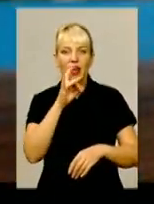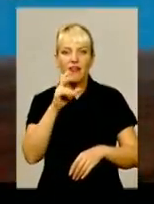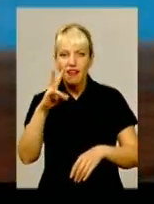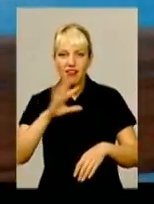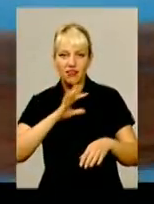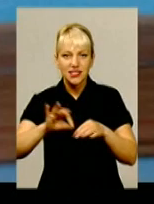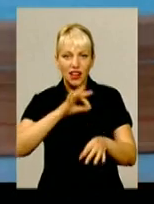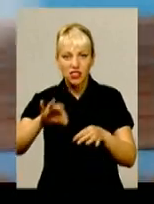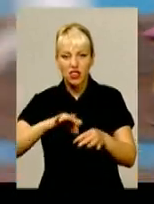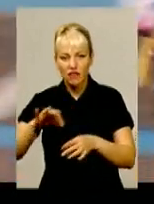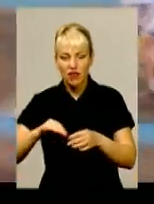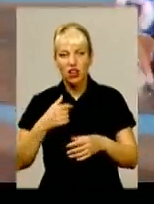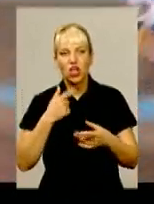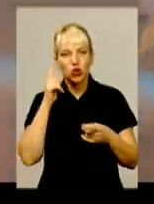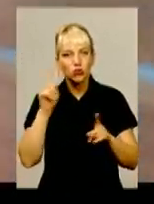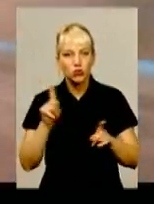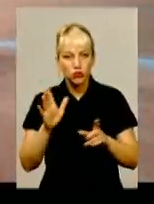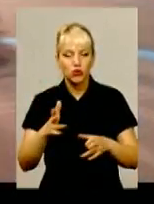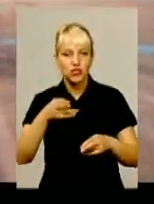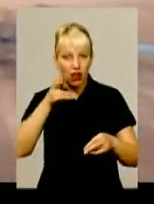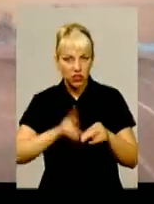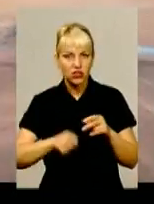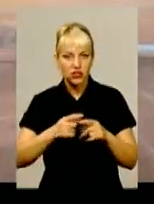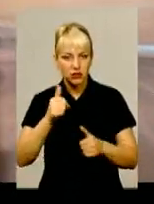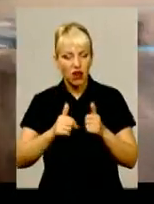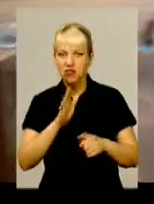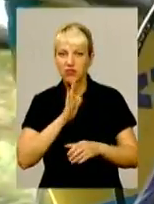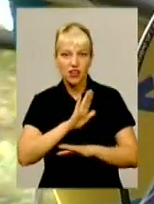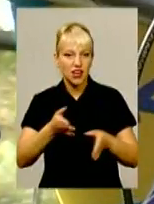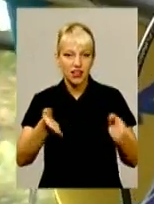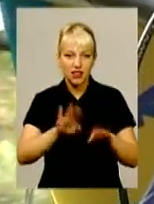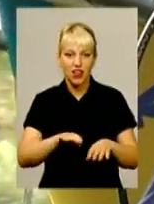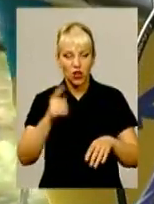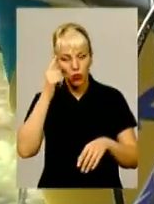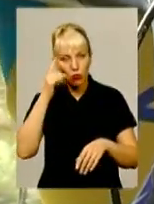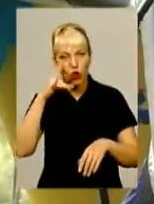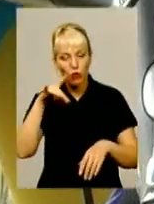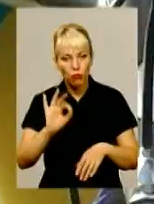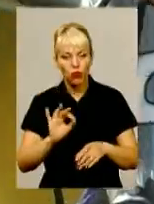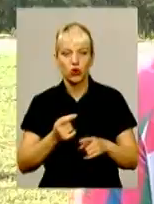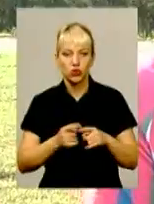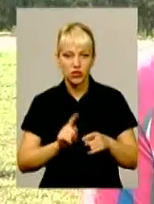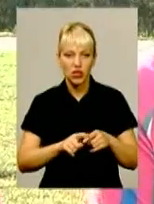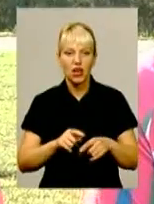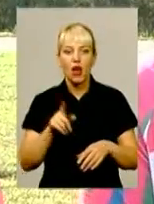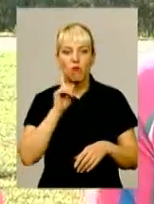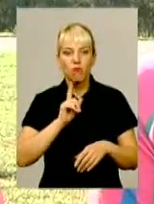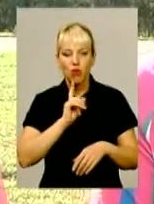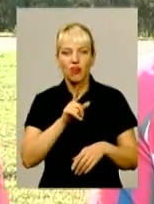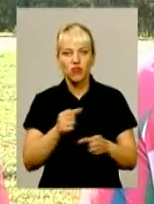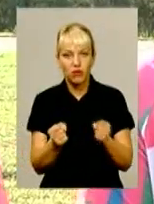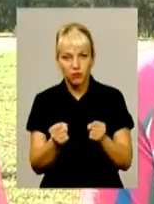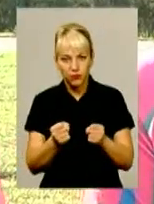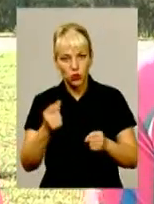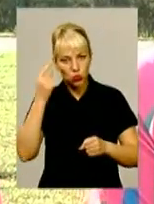Здавалося, на цьому для Ірини змагання закінчилися. Та вона не полишала думок про гонку. Поки вона мужньо трималася та тримала за нас кулаки,